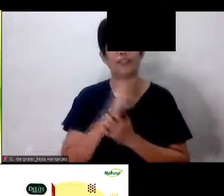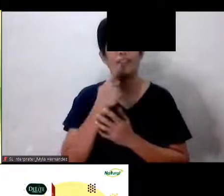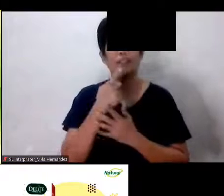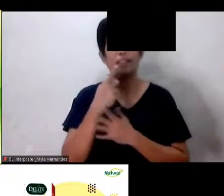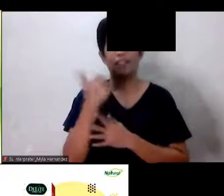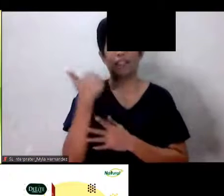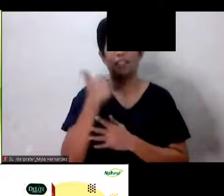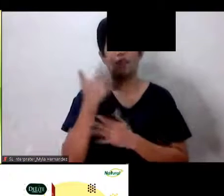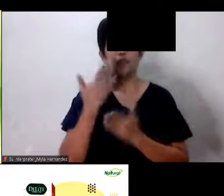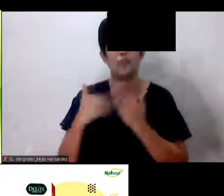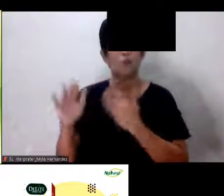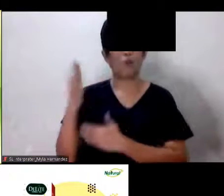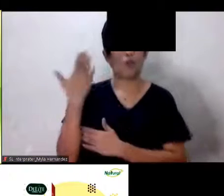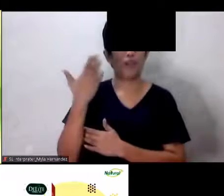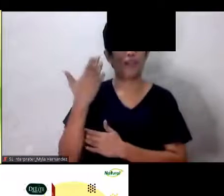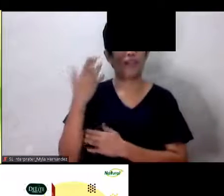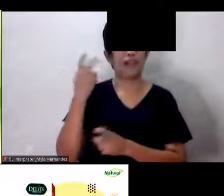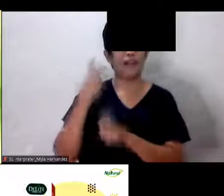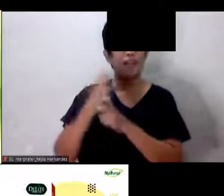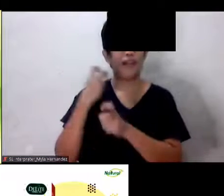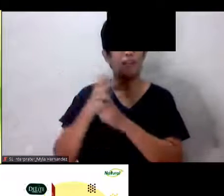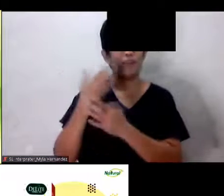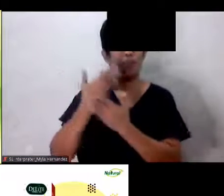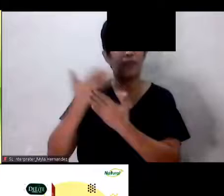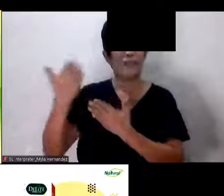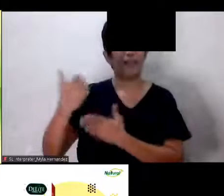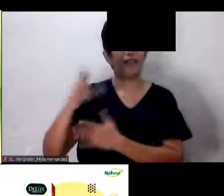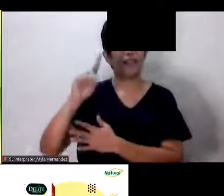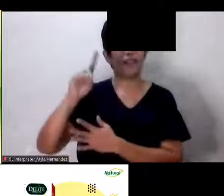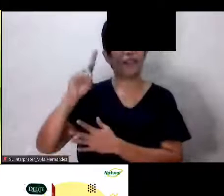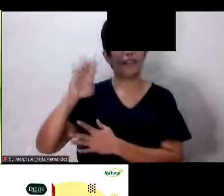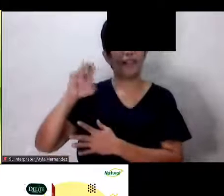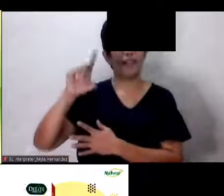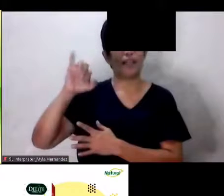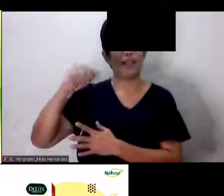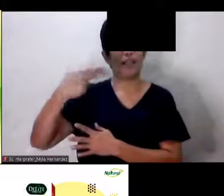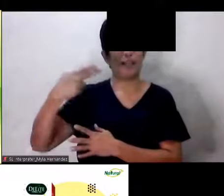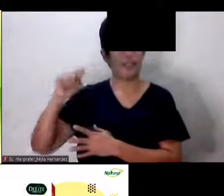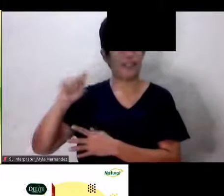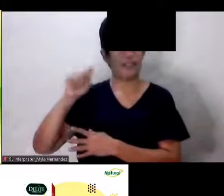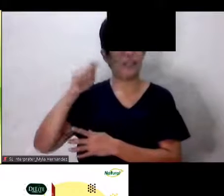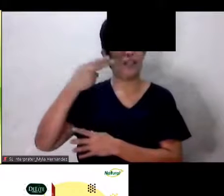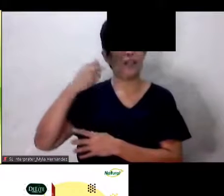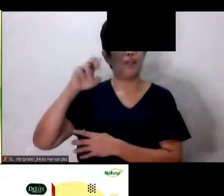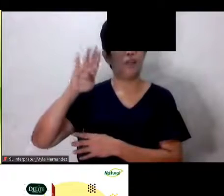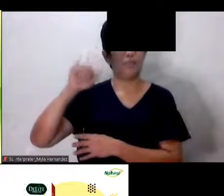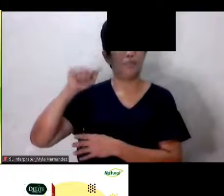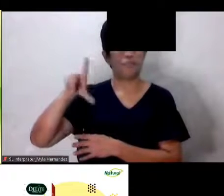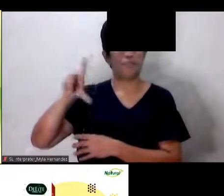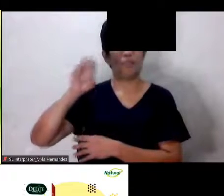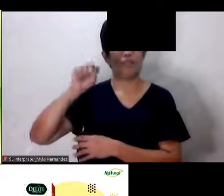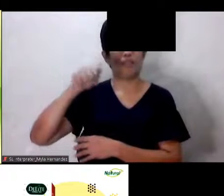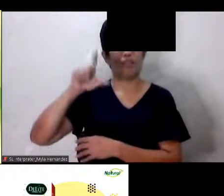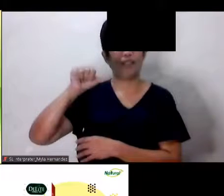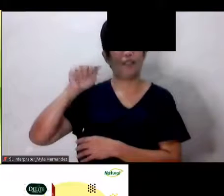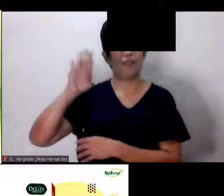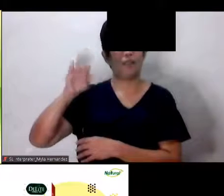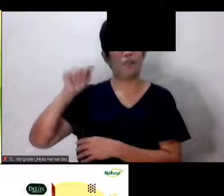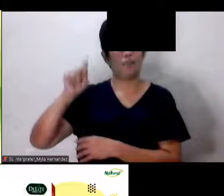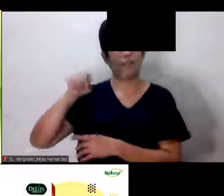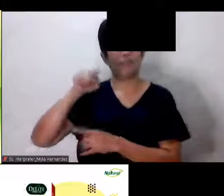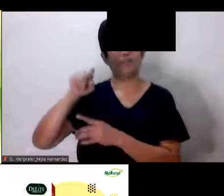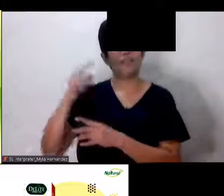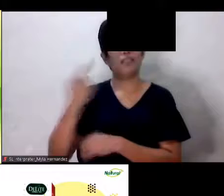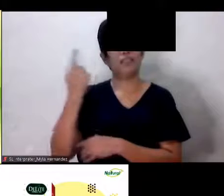Good AM Mahirap po mabili Ang Delight Herbal Sa Labat Pero lagi po Umiinom Isang Ampalaya